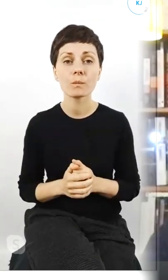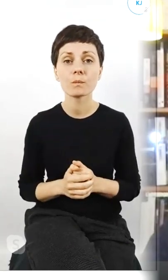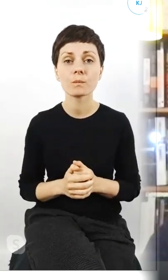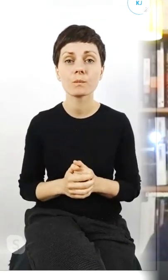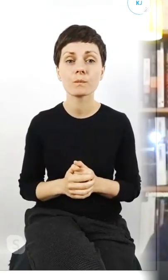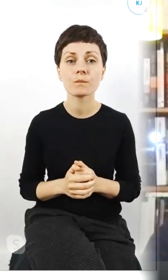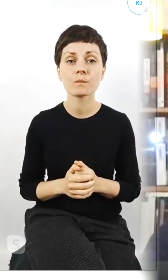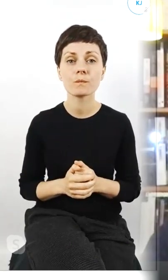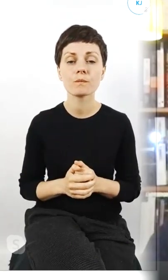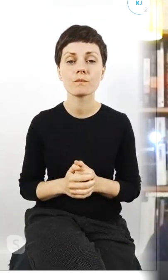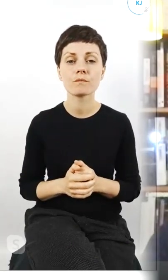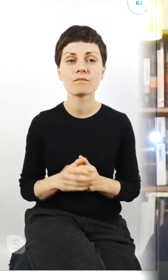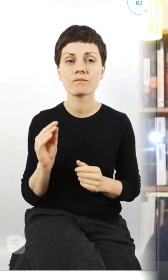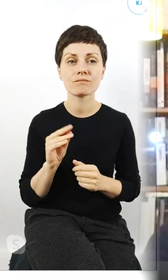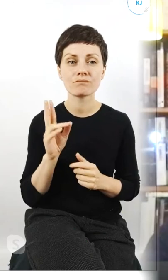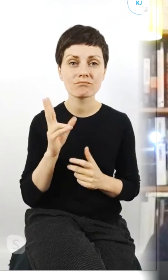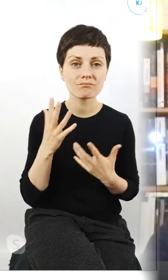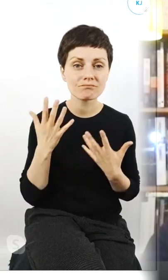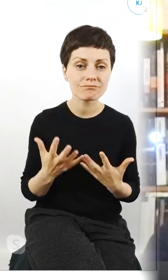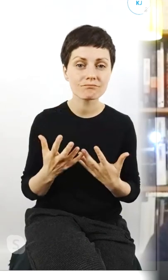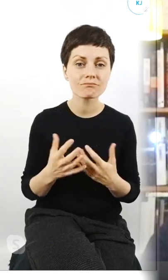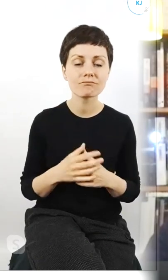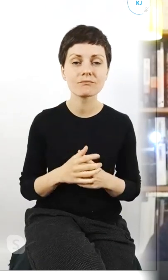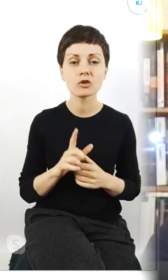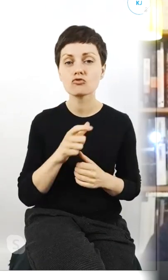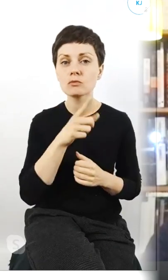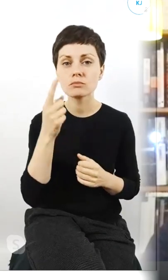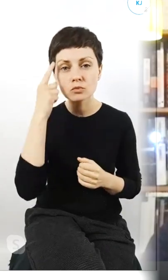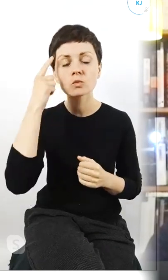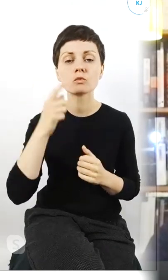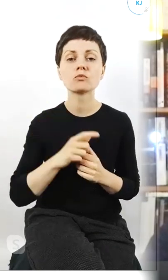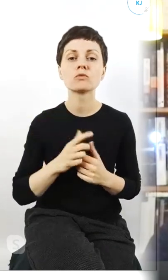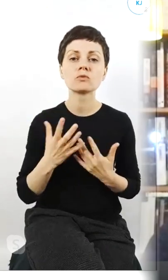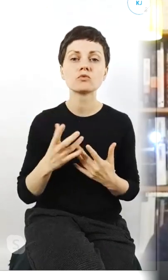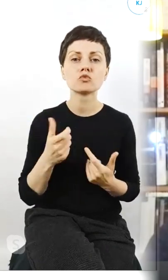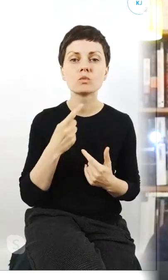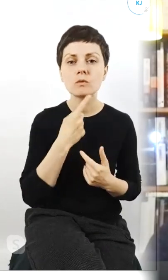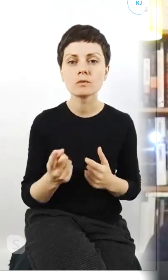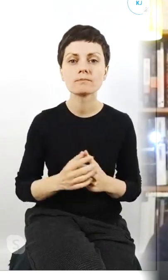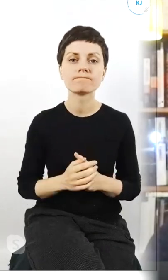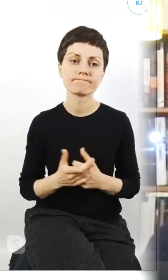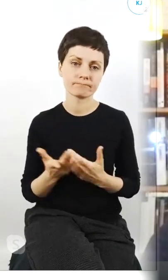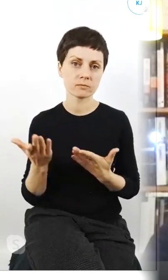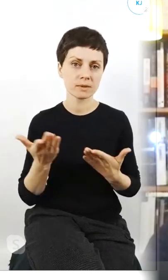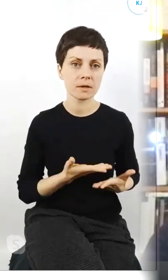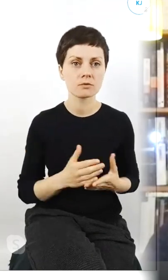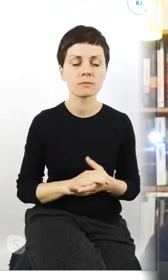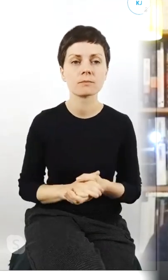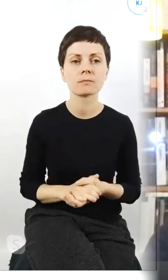a jeżeli jeszcze ktoś coś wam się przypomniało żeby coś dopowiedzieć to zapraszam